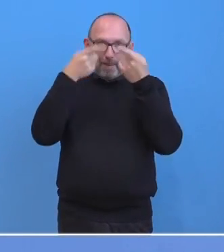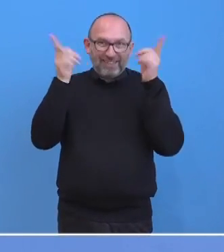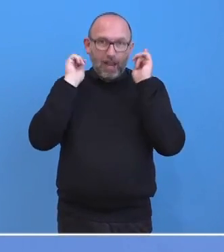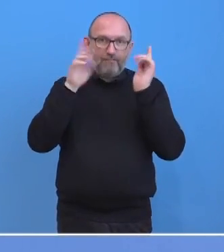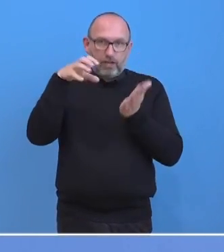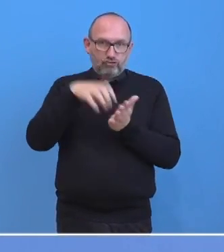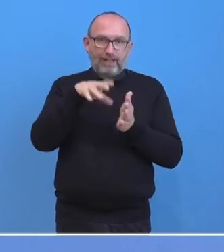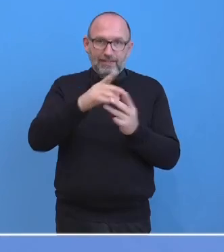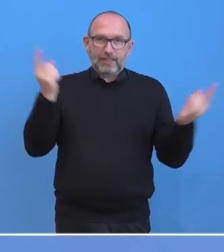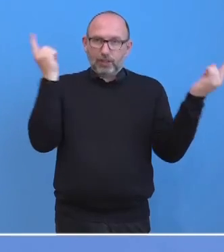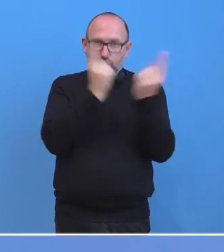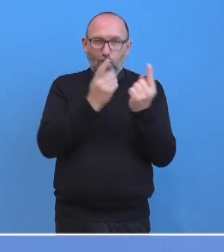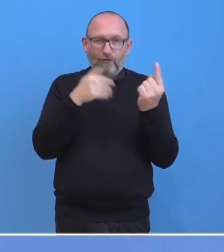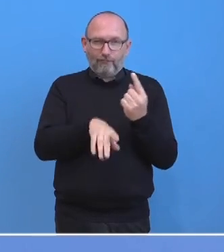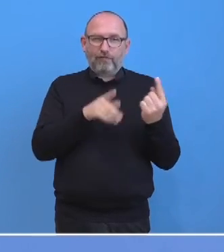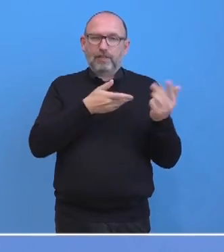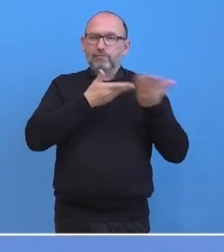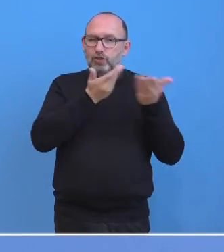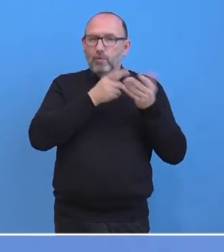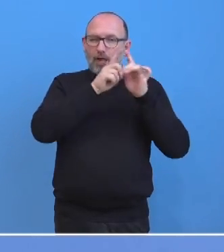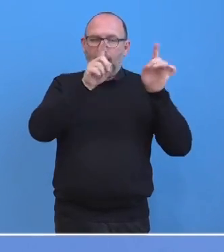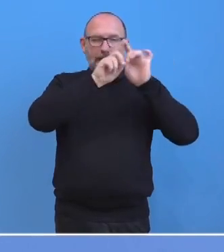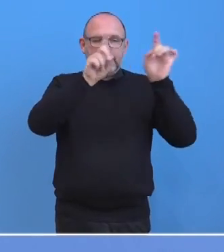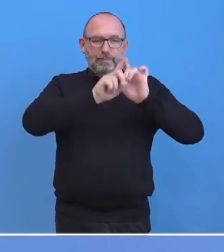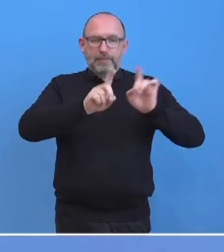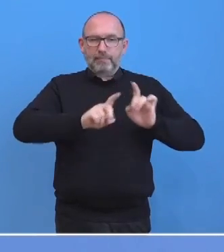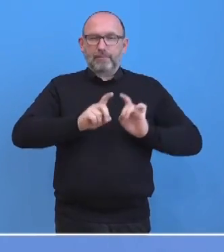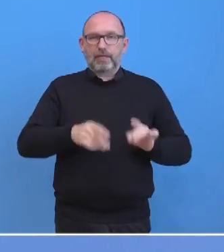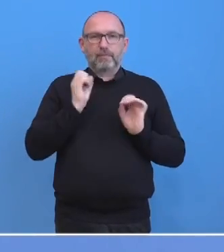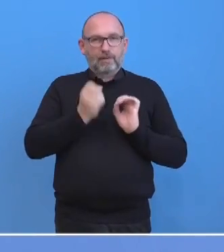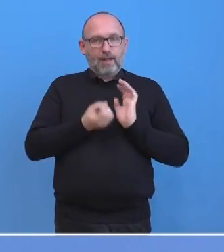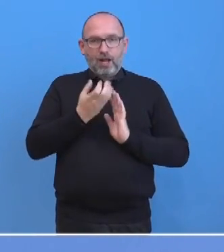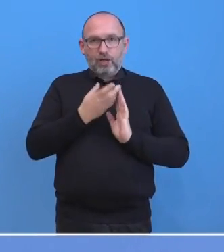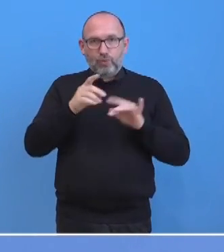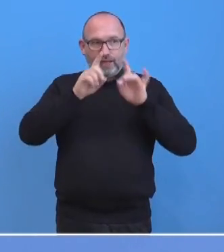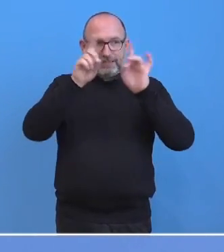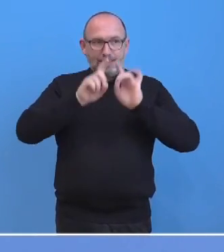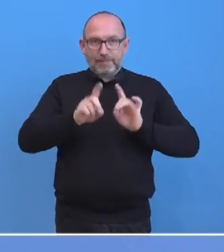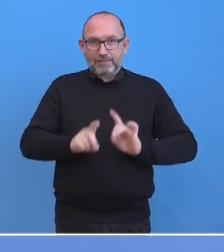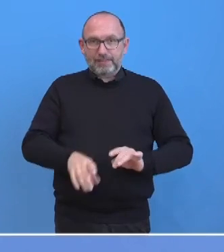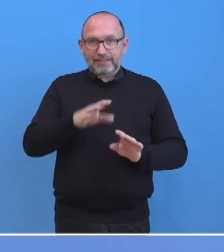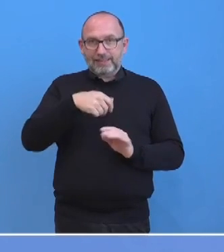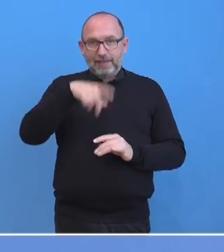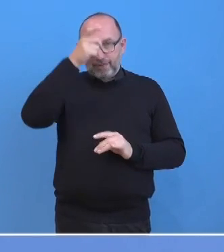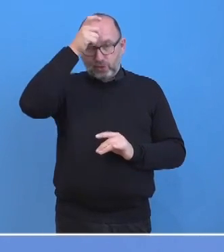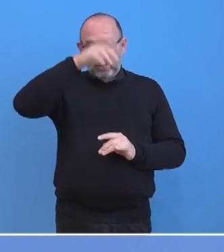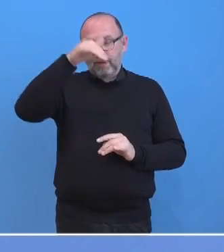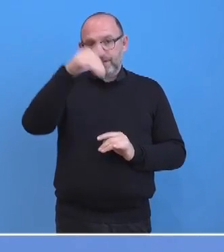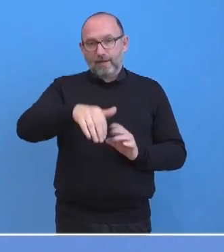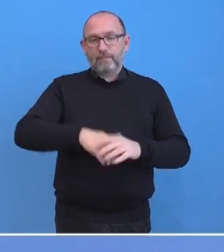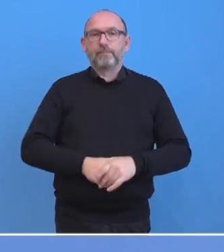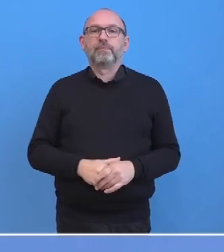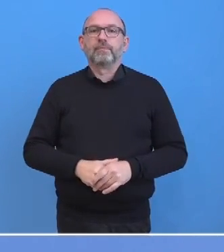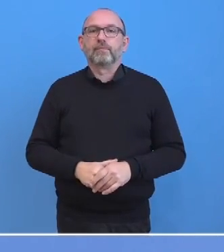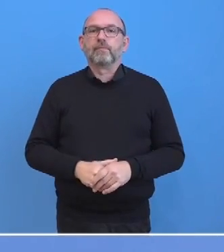gesprochen hat. Dabei sind alle Themen, die uns im Moment mit der Türkei beschäftigen, besprochen worden. Ich kann